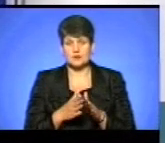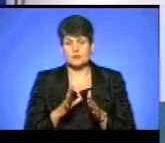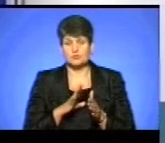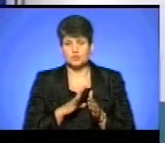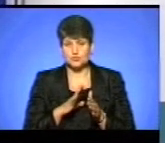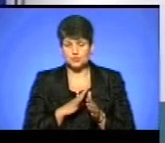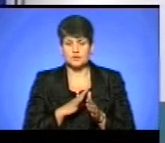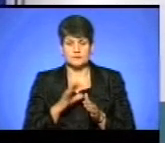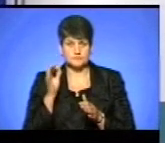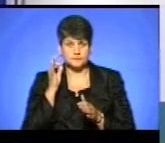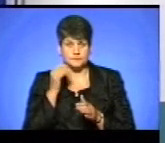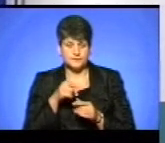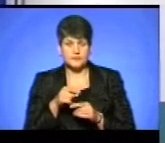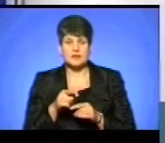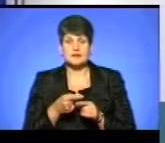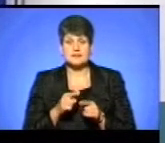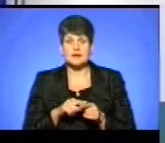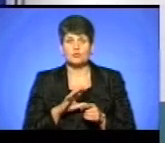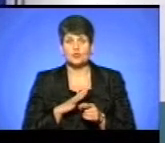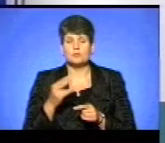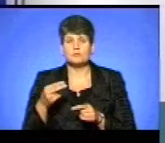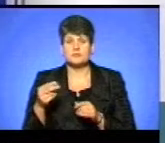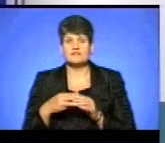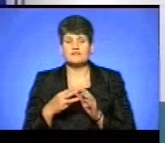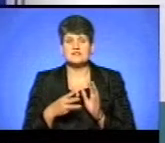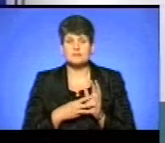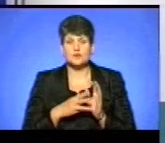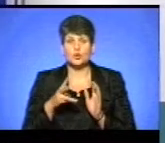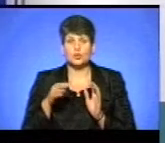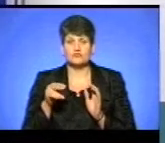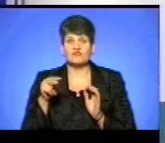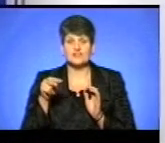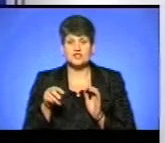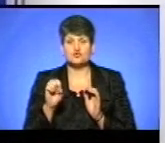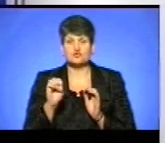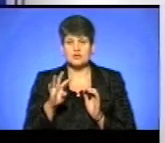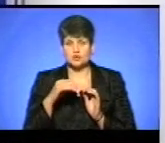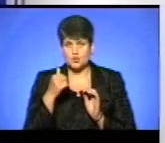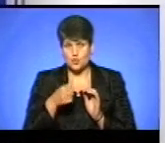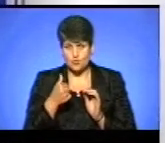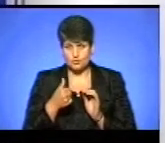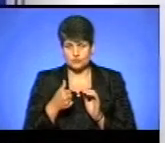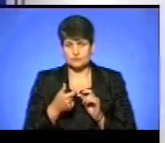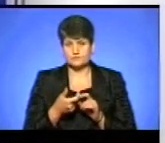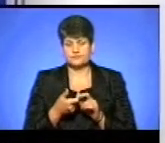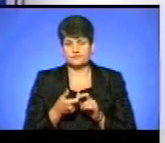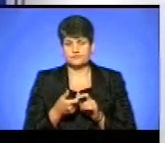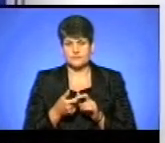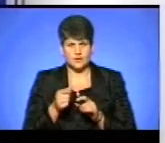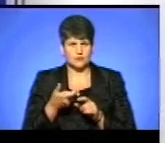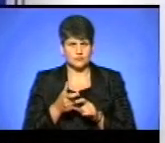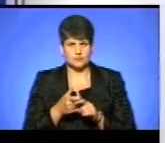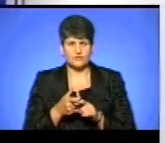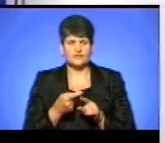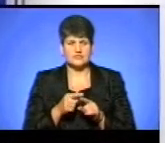телеглядачам, по цій ділянці, була підписана 18 лютого 2014 року. Я думаю, дуже символічний день, який всі пам'ятають.